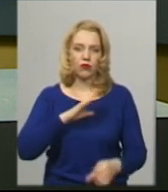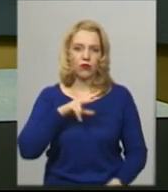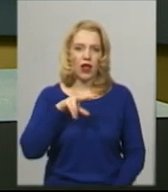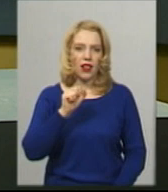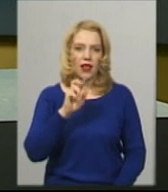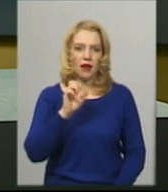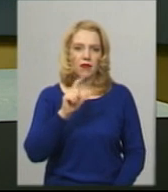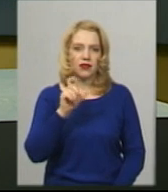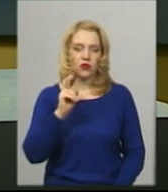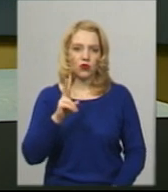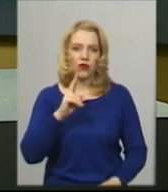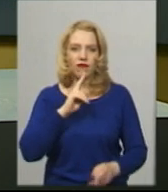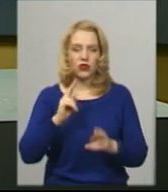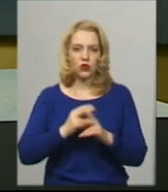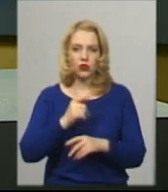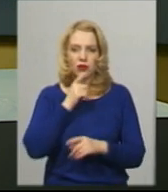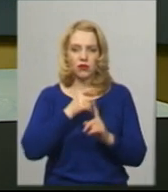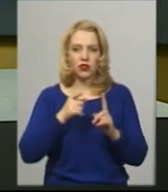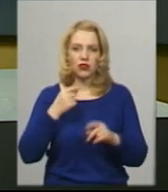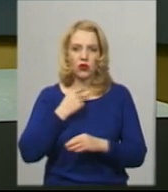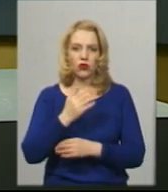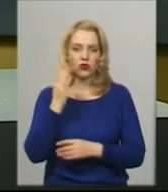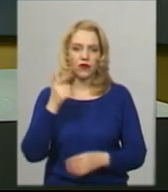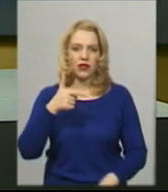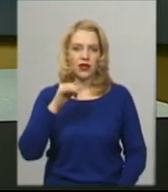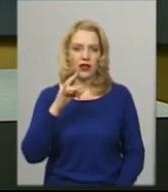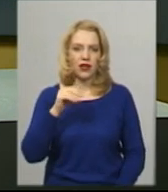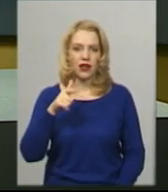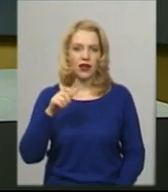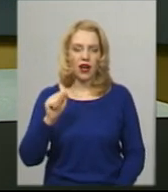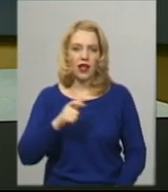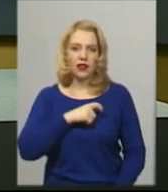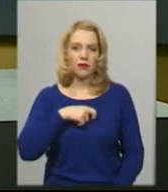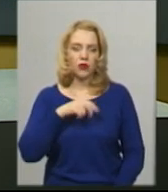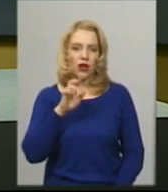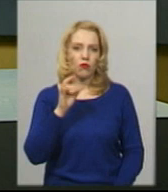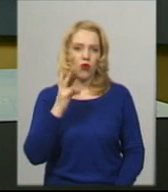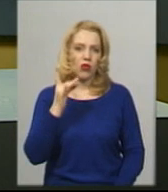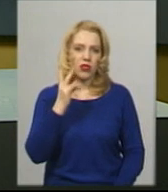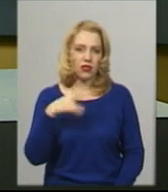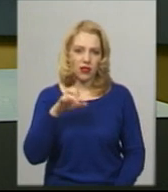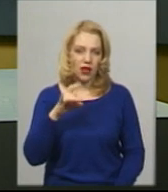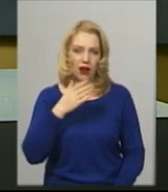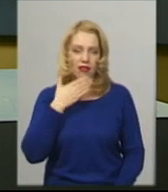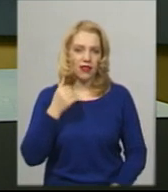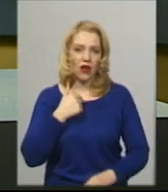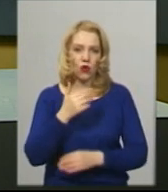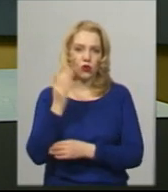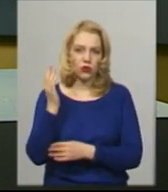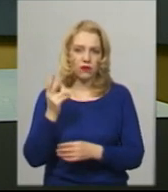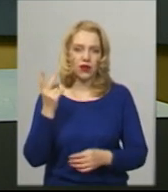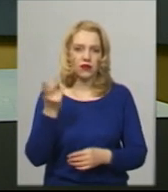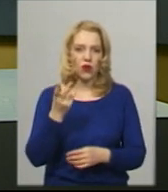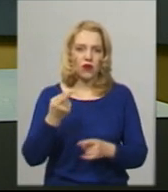Відсутнім під час голосування у залі був Олександр Герега, а депутат Віктор Бондан не голосував. Вдвох вони представляють депутатську